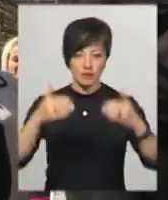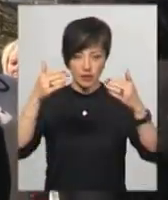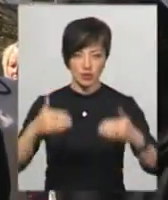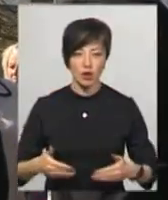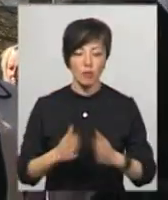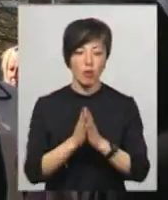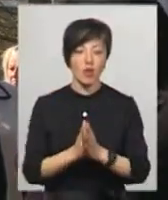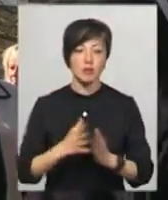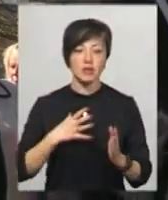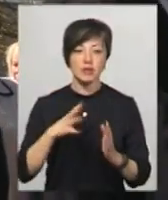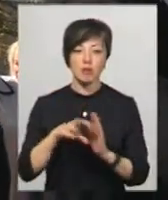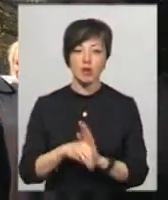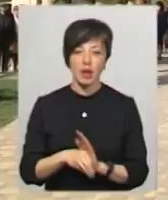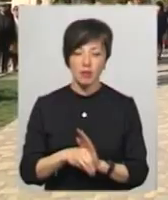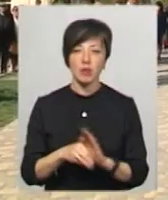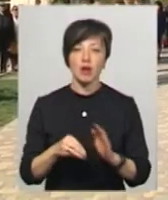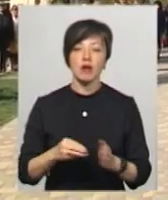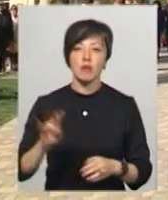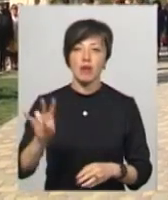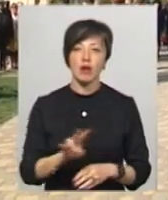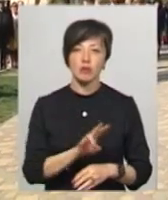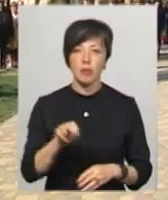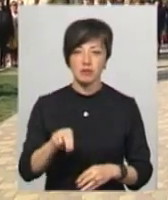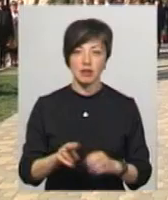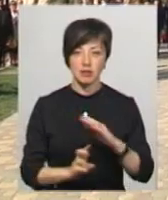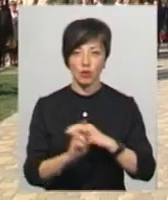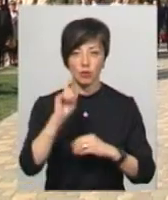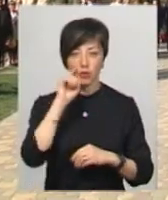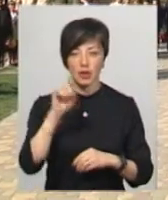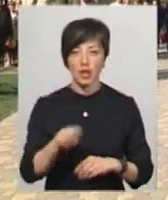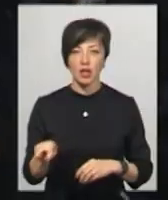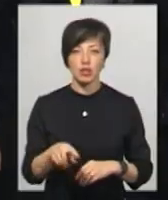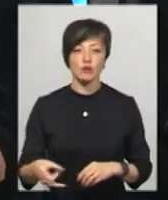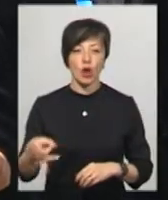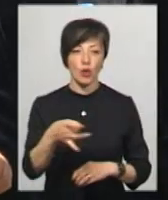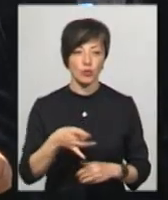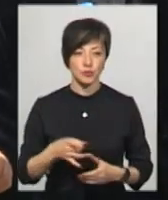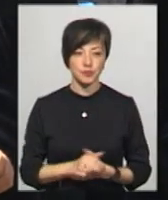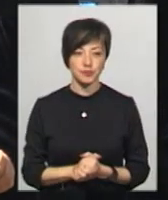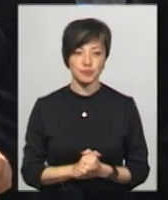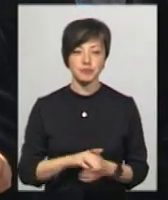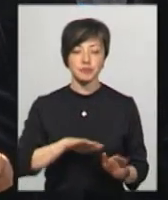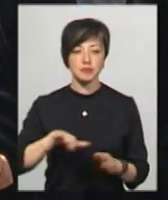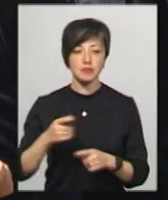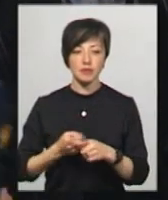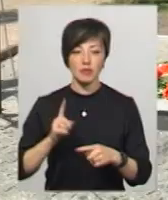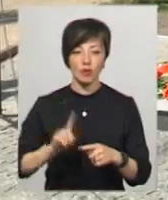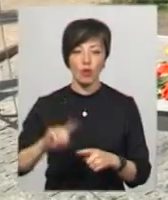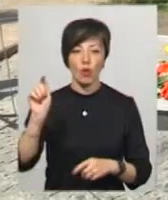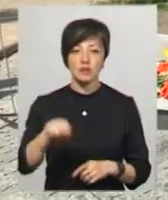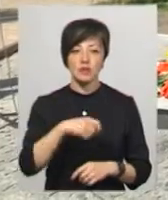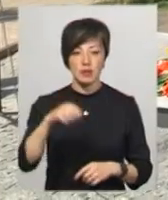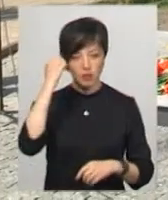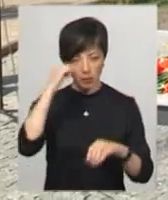Молебень заполеглих ліквідаторів відправив благочинний Православної церкви України Литичевського району Андрій Смекола, після чого освітив пам'ятник.